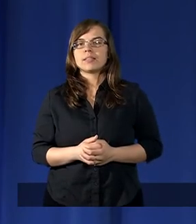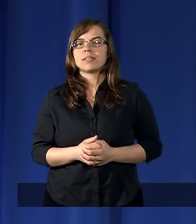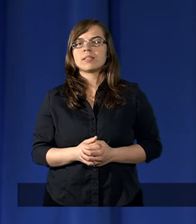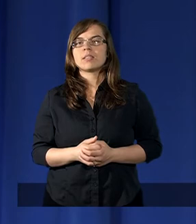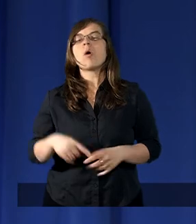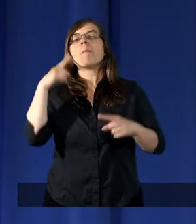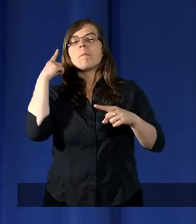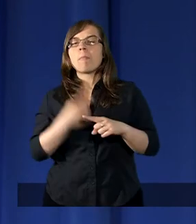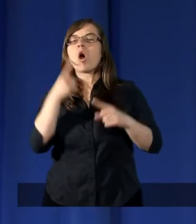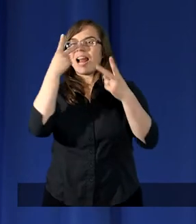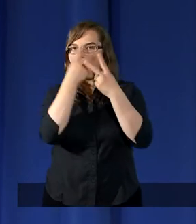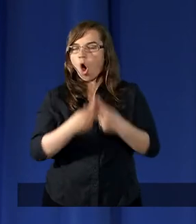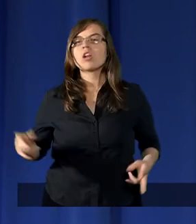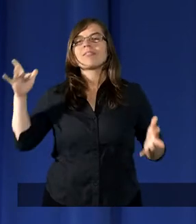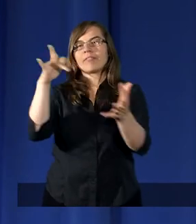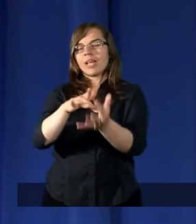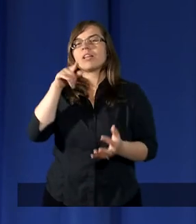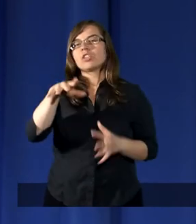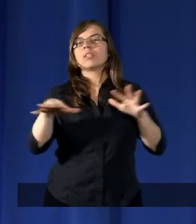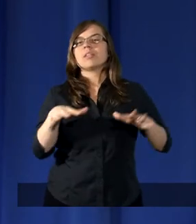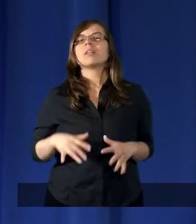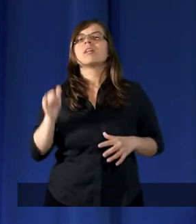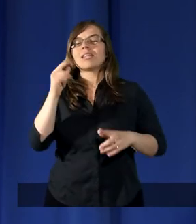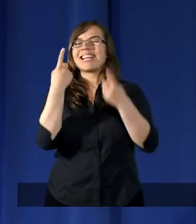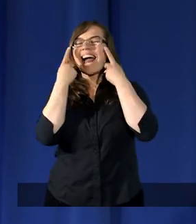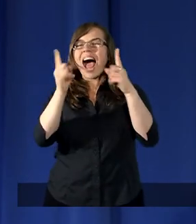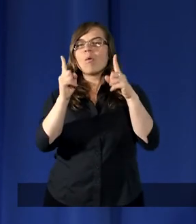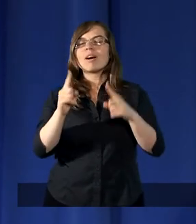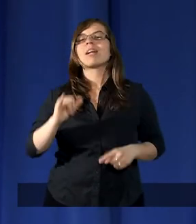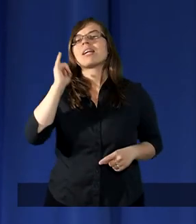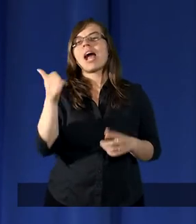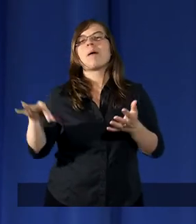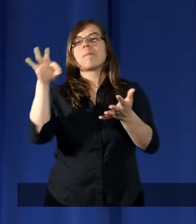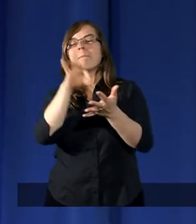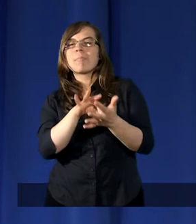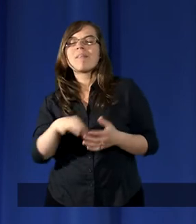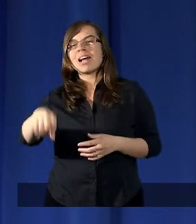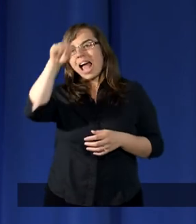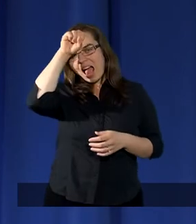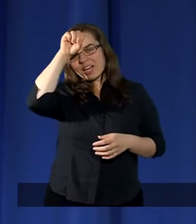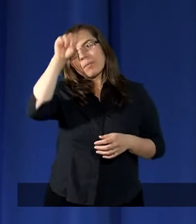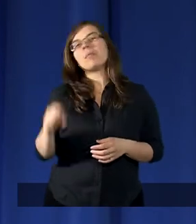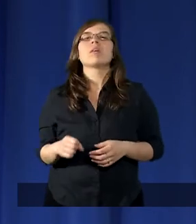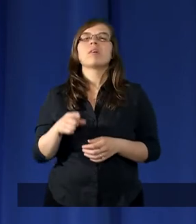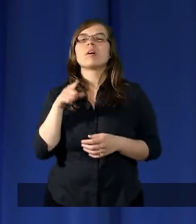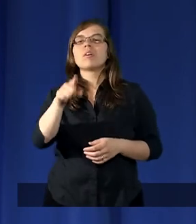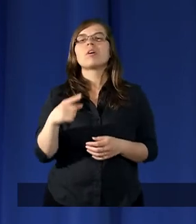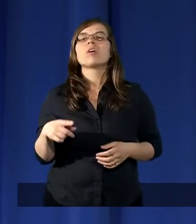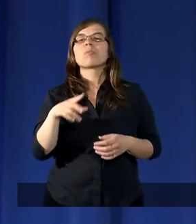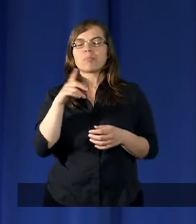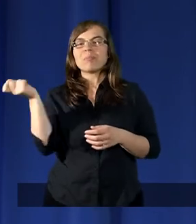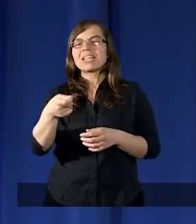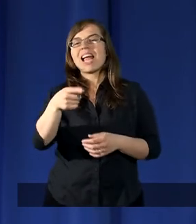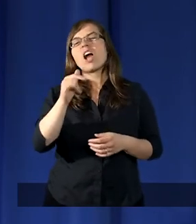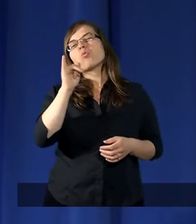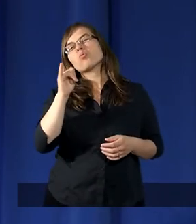postanowił odwiedzić i zauważył, jak pewien Egipcjanin bije Izraelczyków,